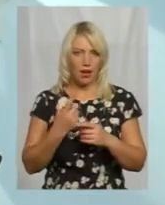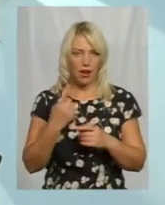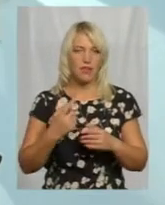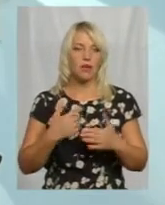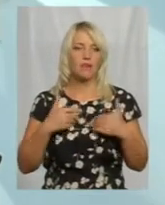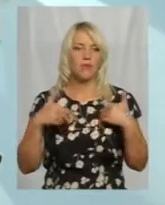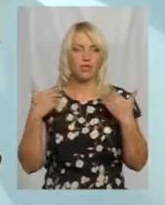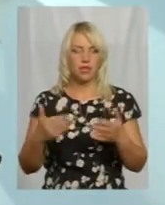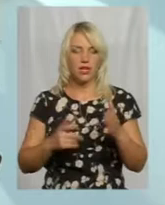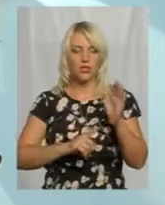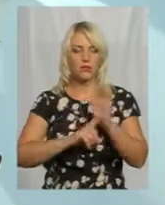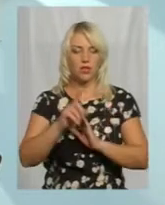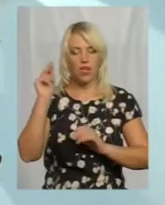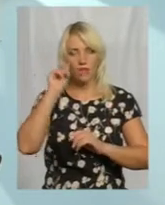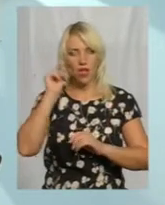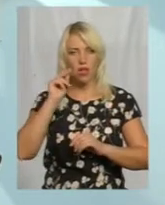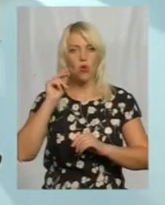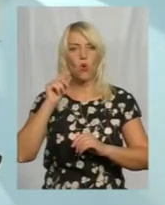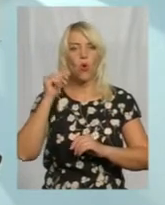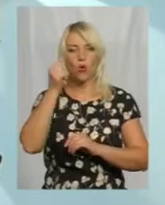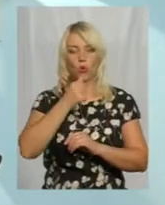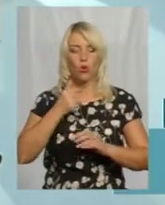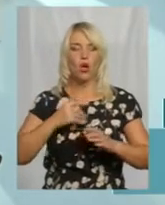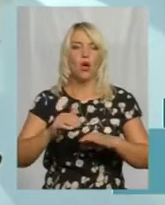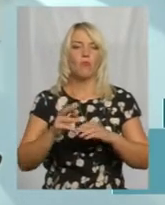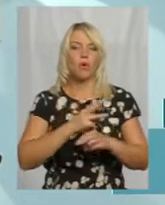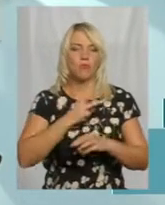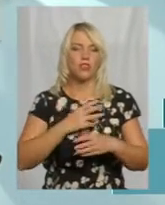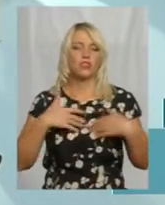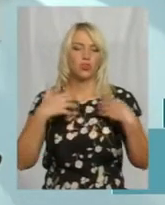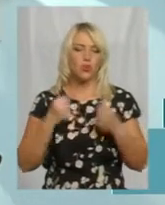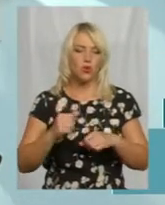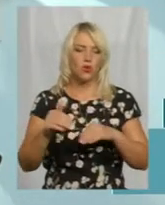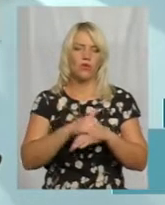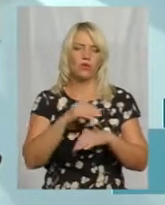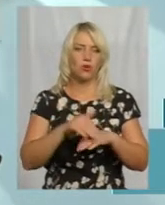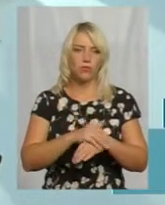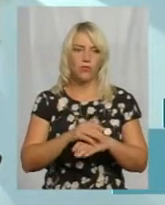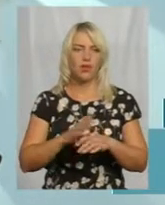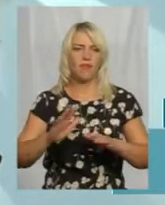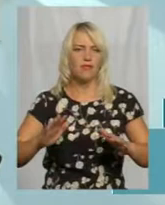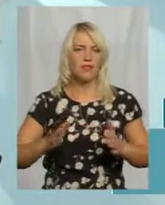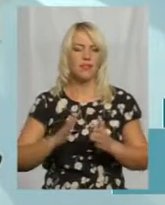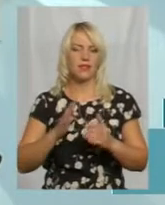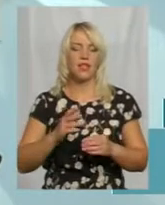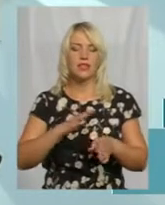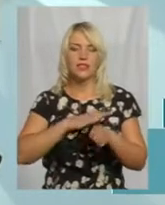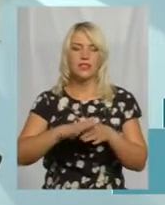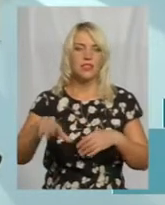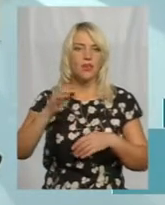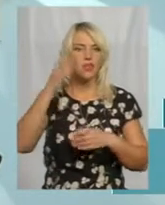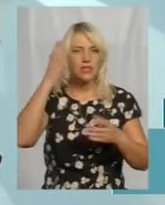нового навчального року, побажати їм здоров'я, добра, натхнення, зрозуміло, здійснення усіх мрій, які